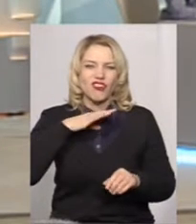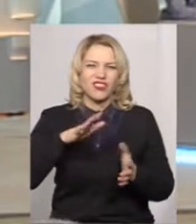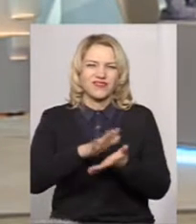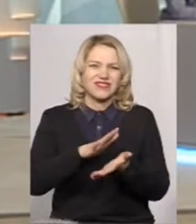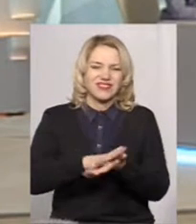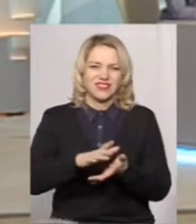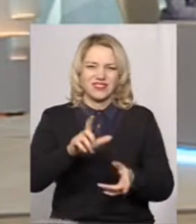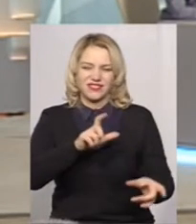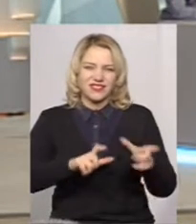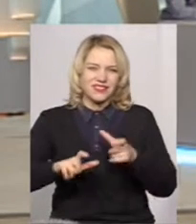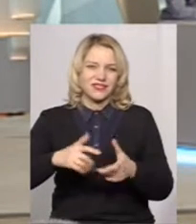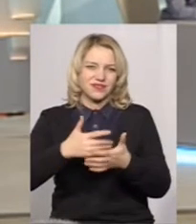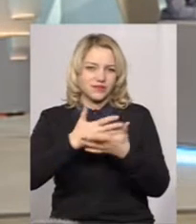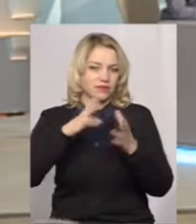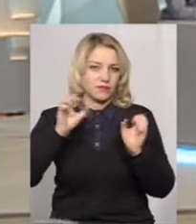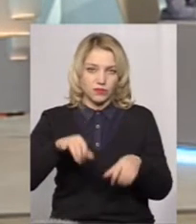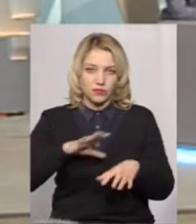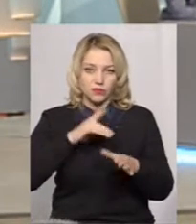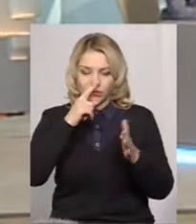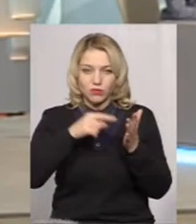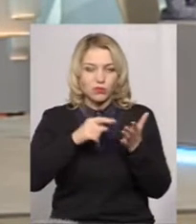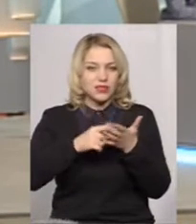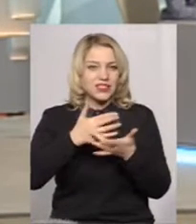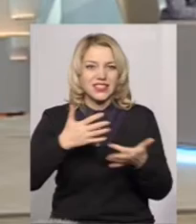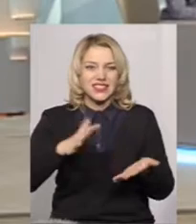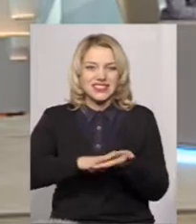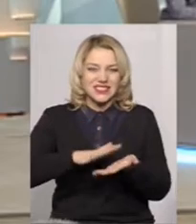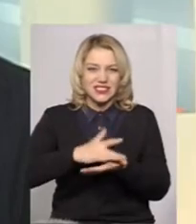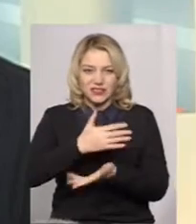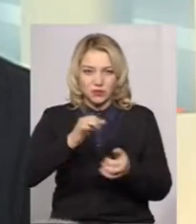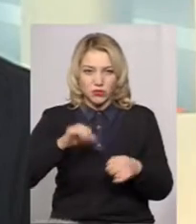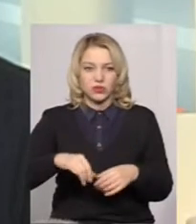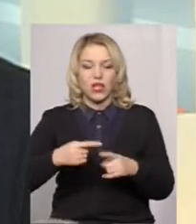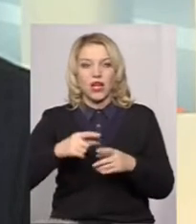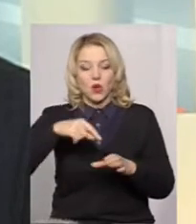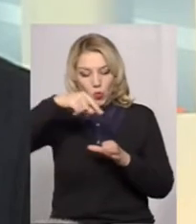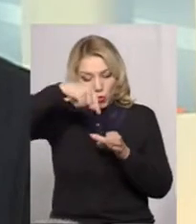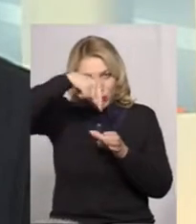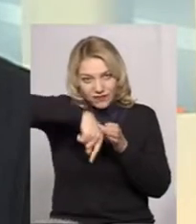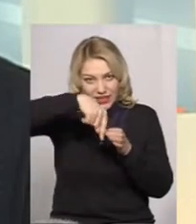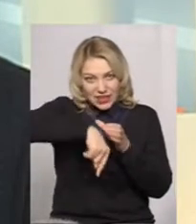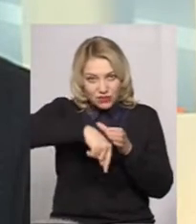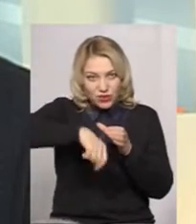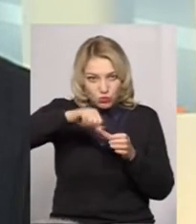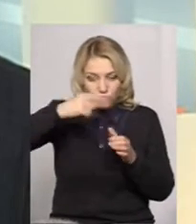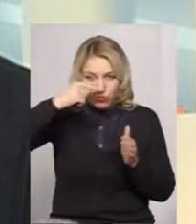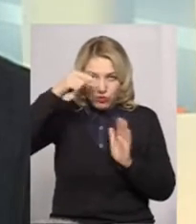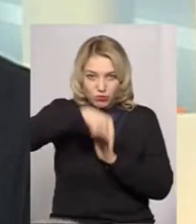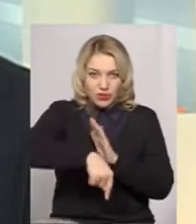нечистотами, скидами і так далі, які можуть попадати через горловину, сверловини в шахту.